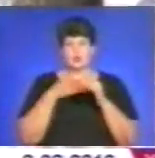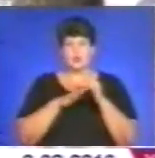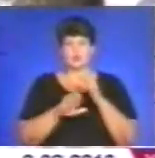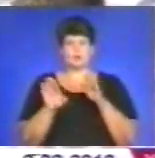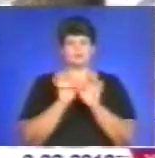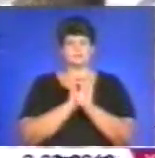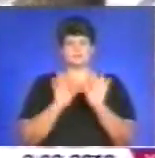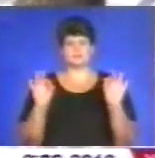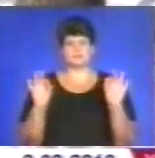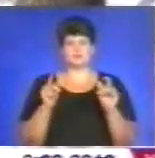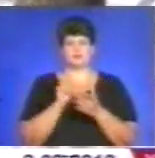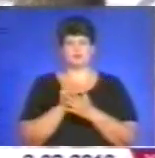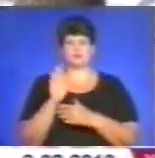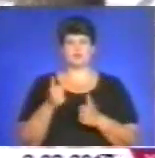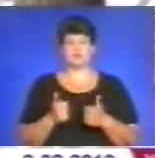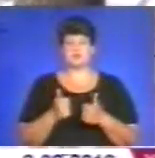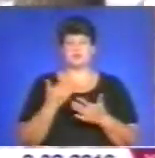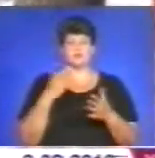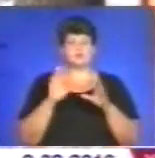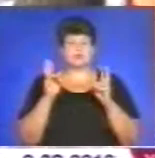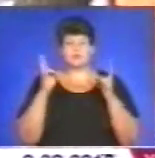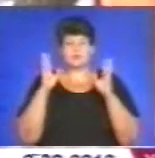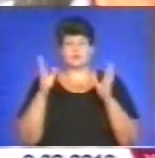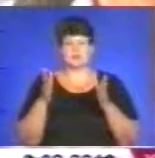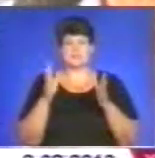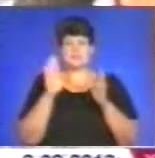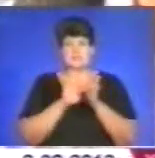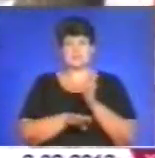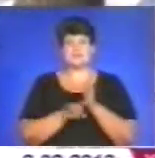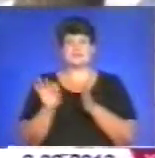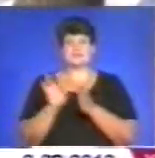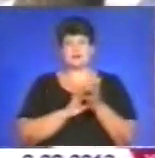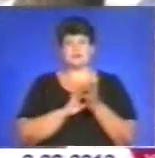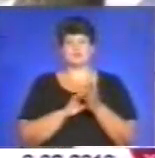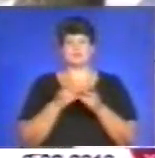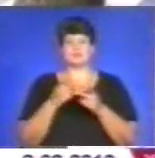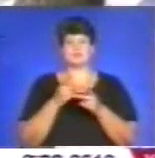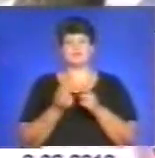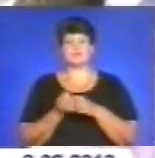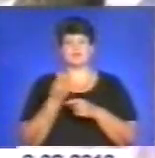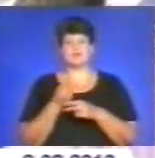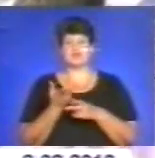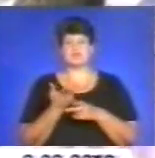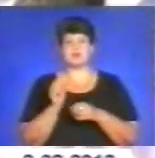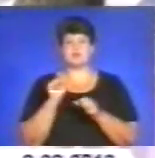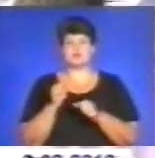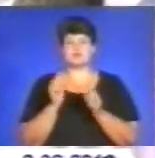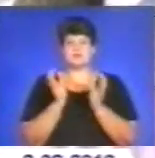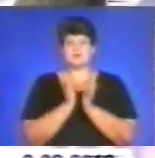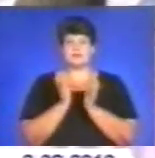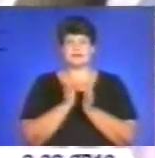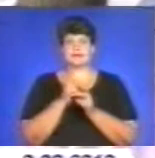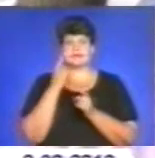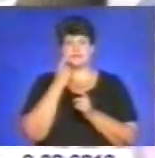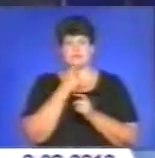що повинно бути все добре. А якщо, не дай Бог, щось буде гірше, то зразу на ранніх стадіях воно виявиться і можна зберегти зір